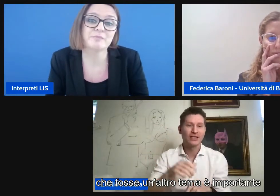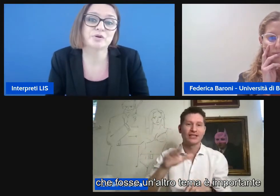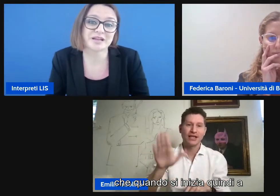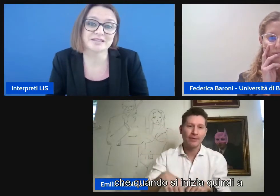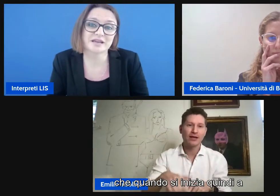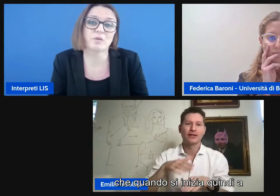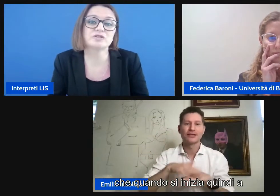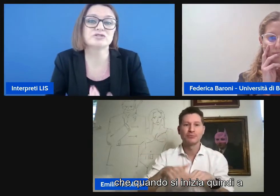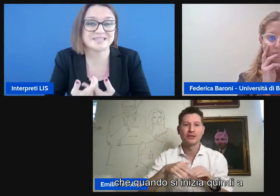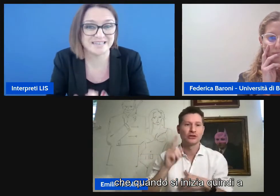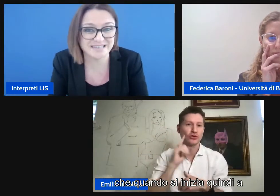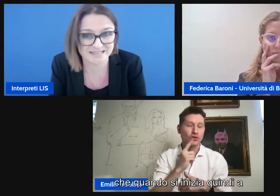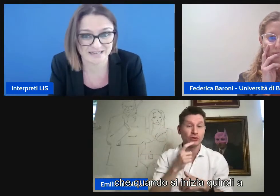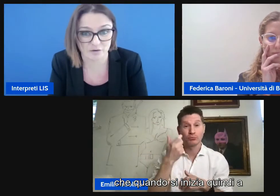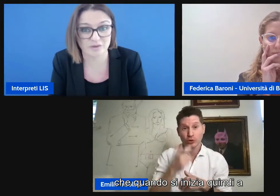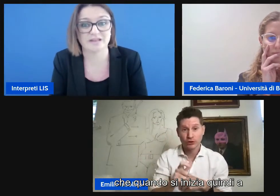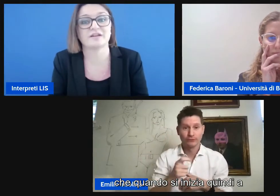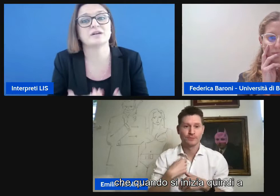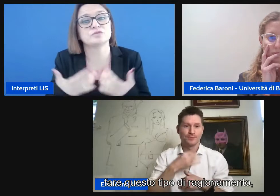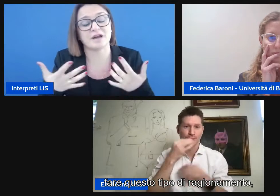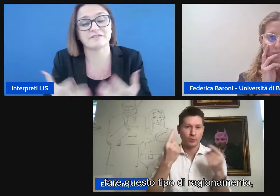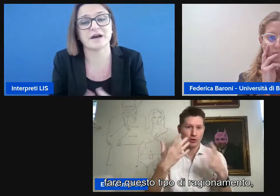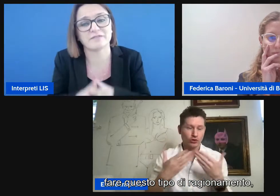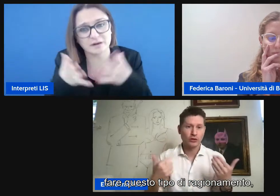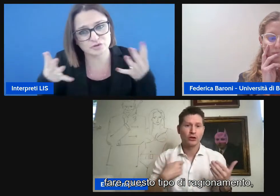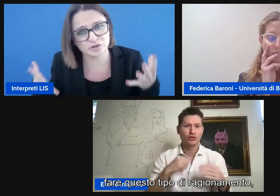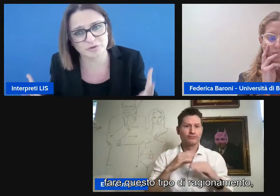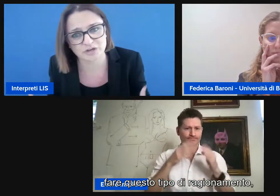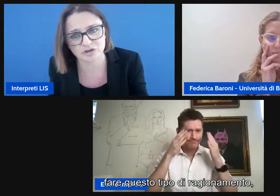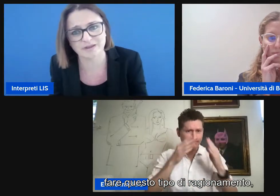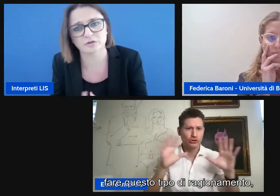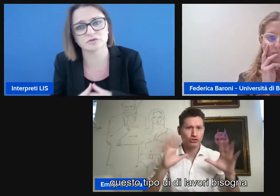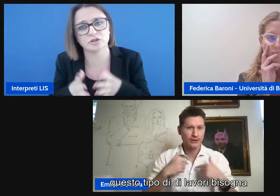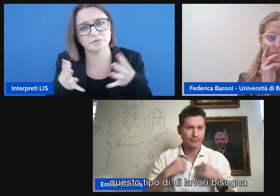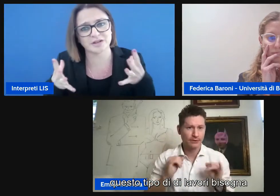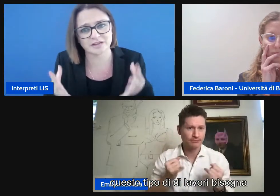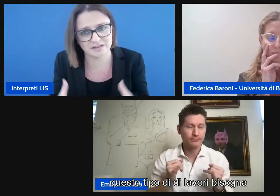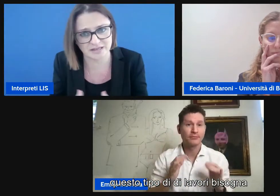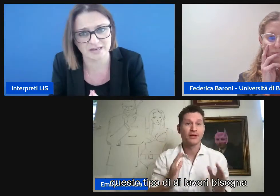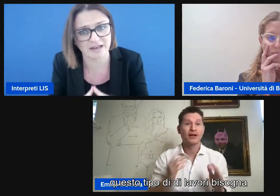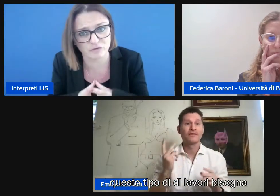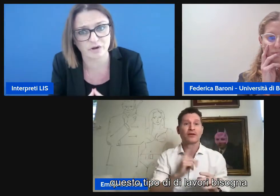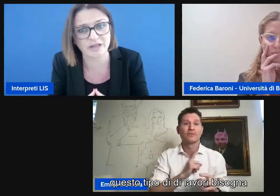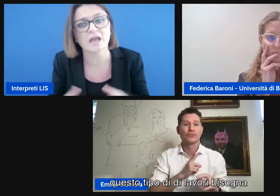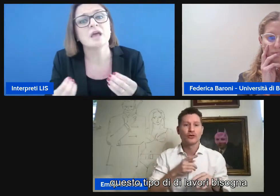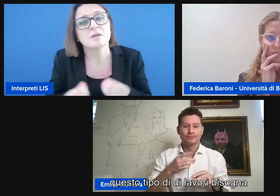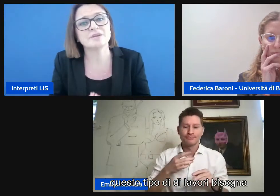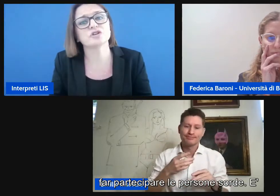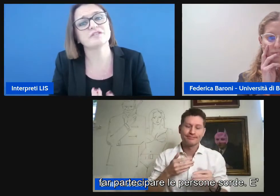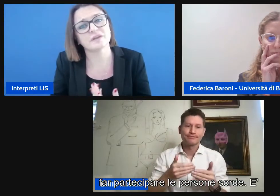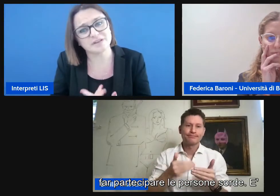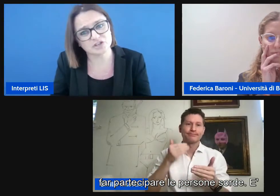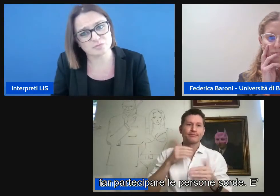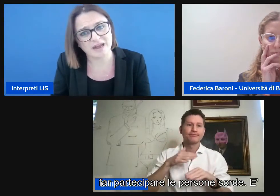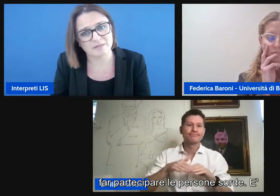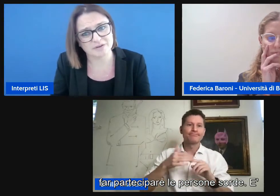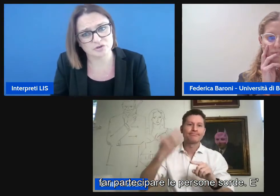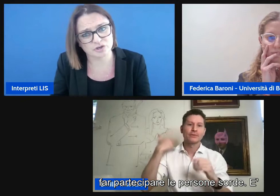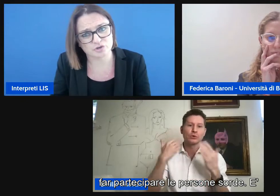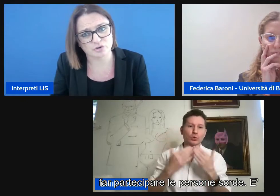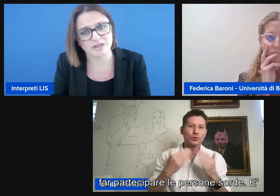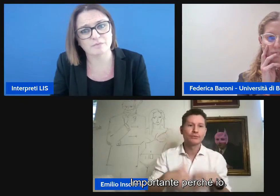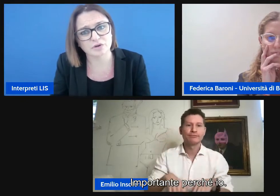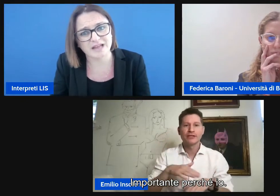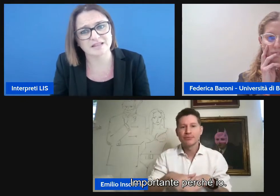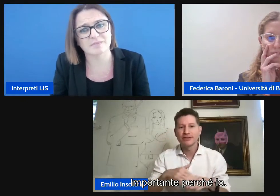e è importante che quando si inizia quindi a fare questo tipo di ragionamento questo tipo di lavori bisogna far partecipare le